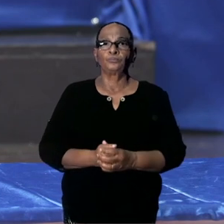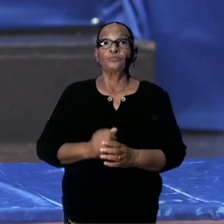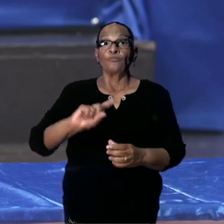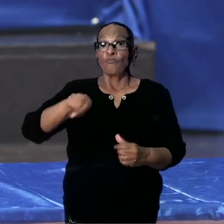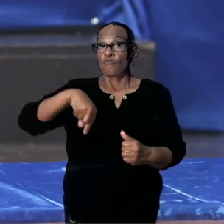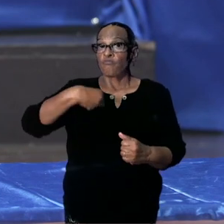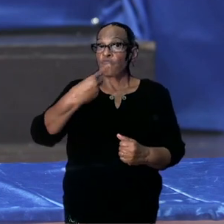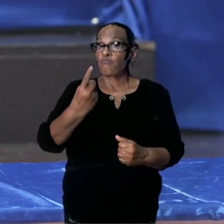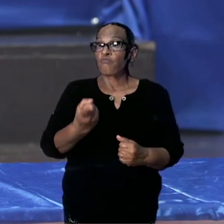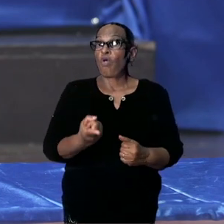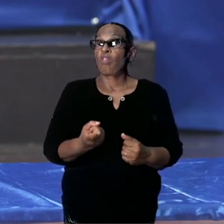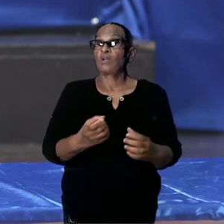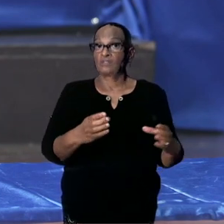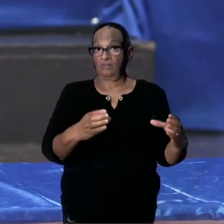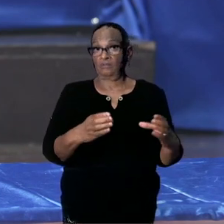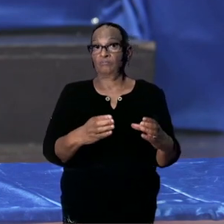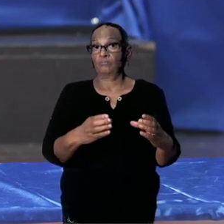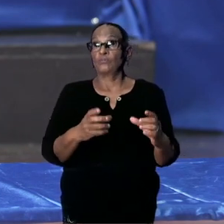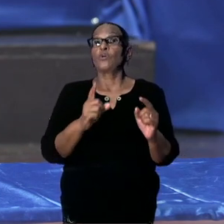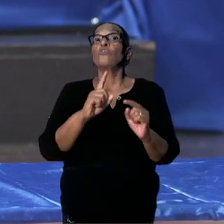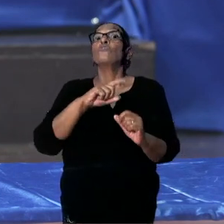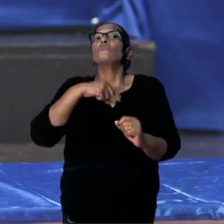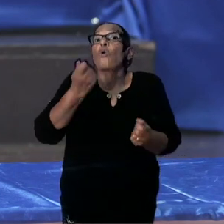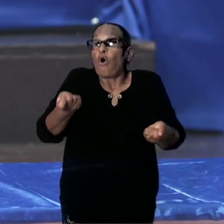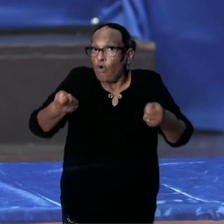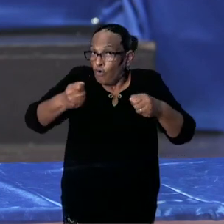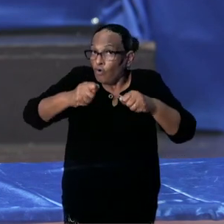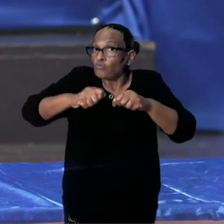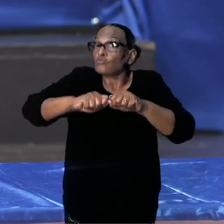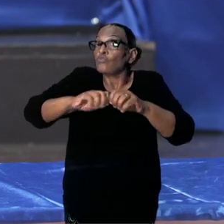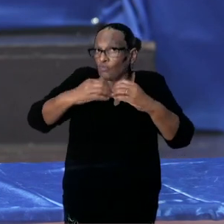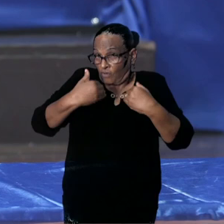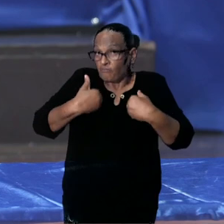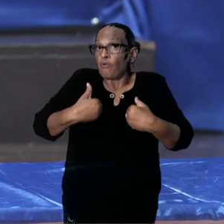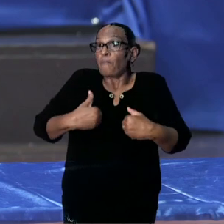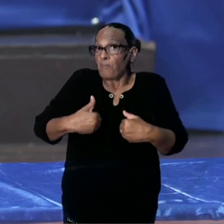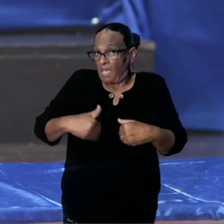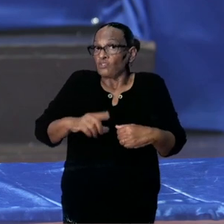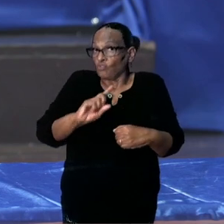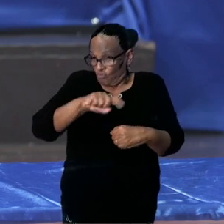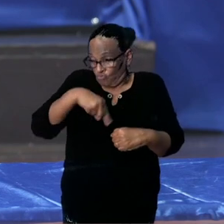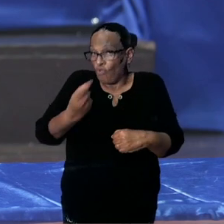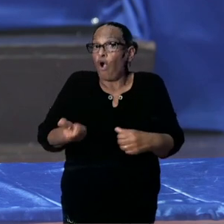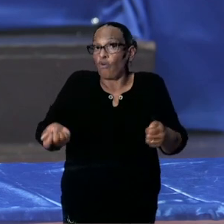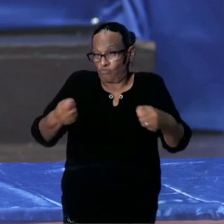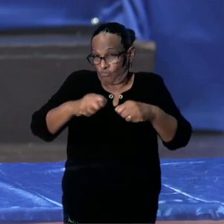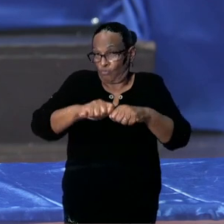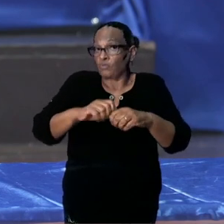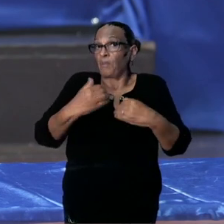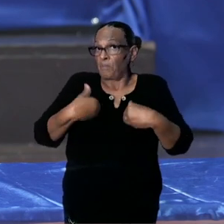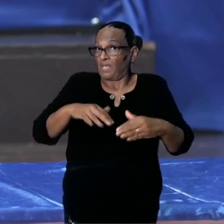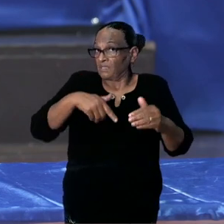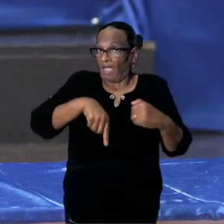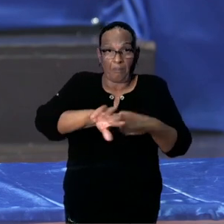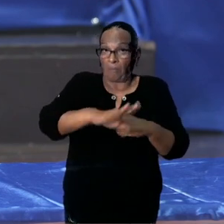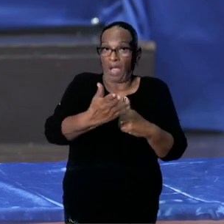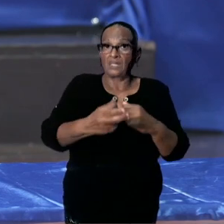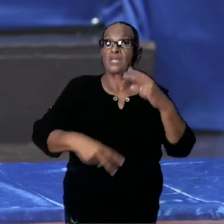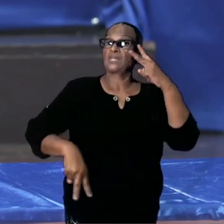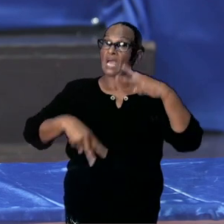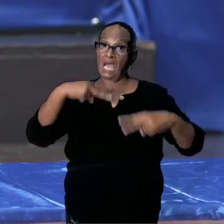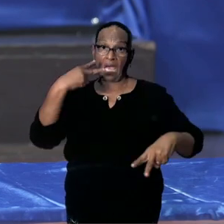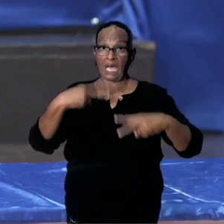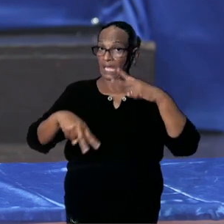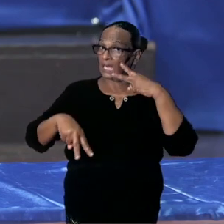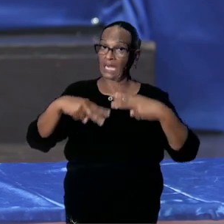volgende sectoren nog steeds gesloten voor het publiek. En dan ga ik ze opzommen. Dat zijn restaurants en